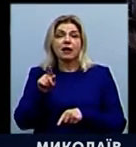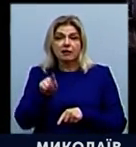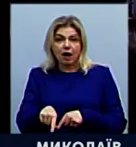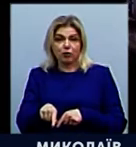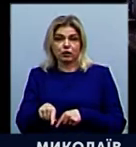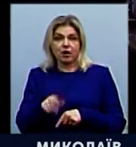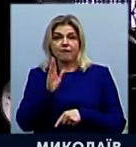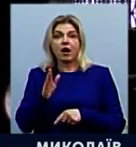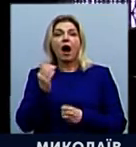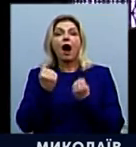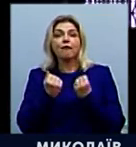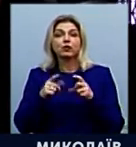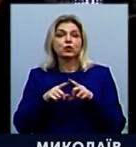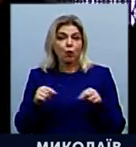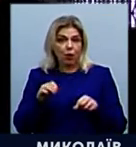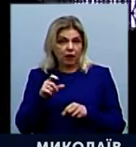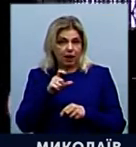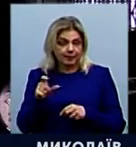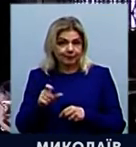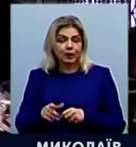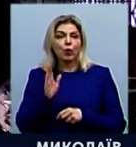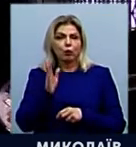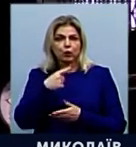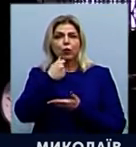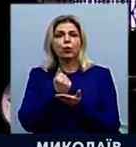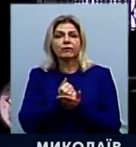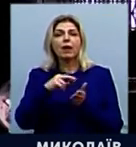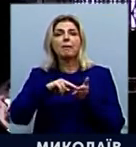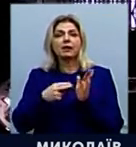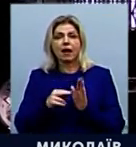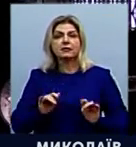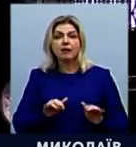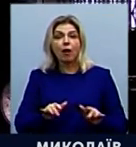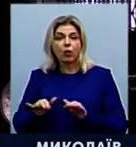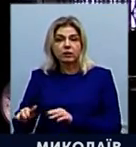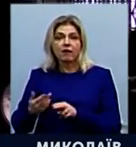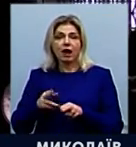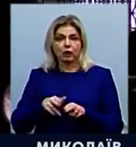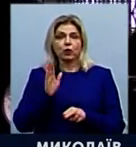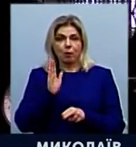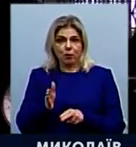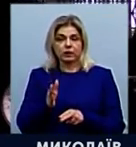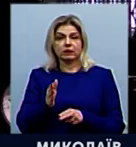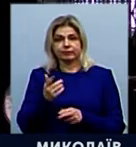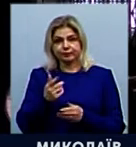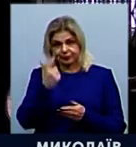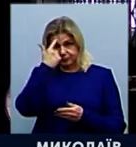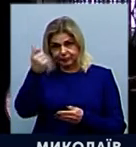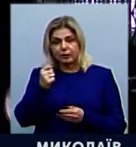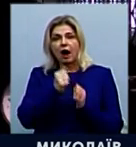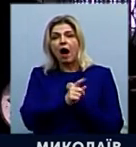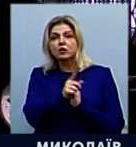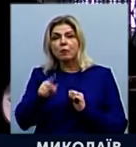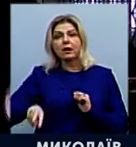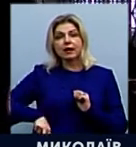в автошколах. Буде затверджено певний план заходів, який буде потім доведено до відома кожному директору